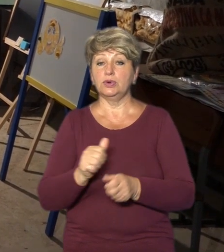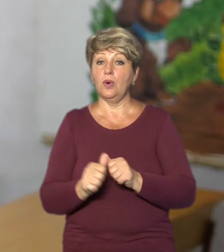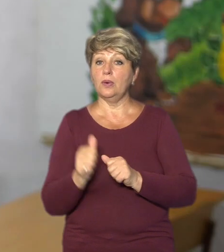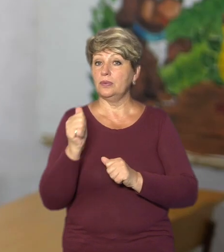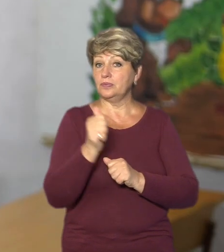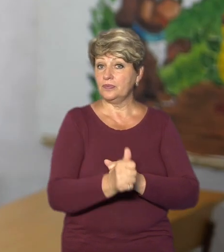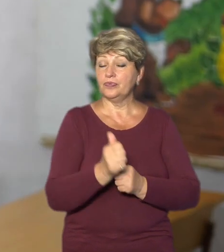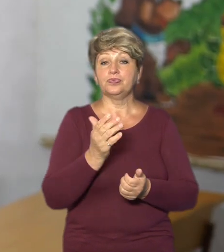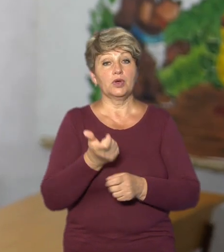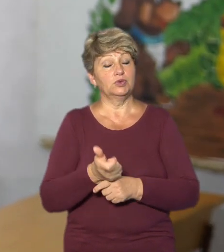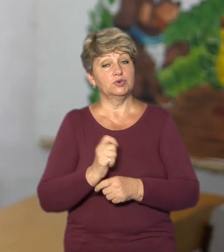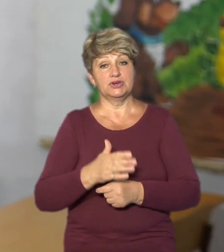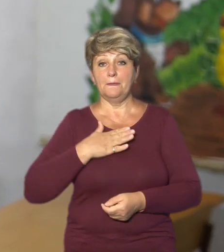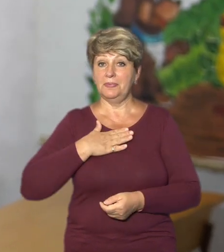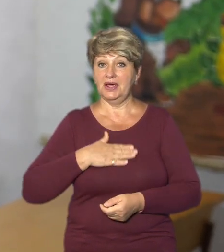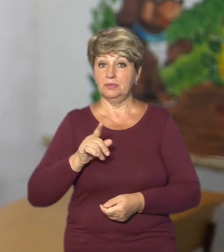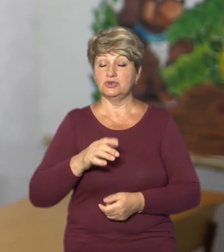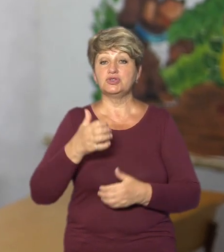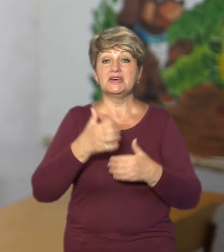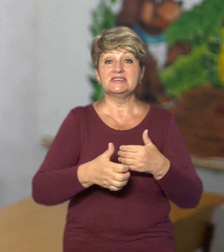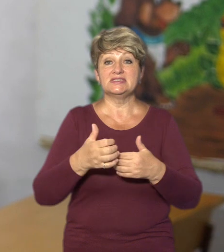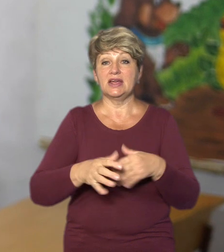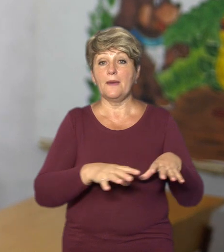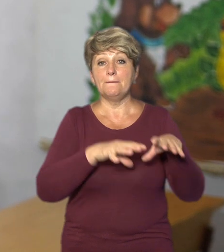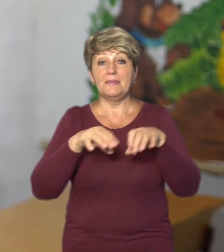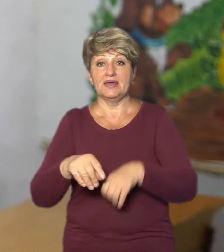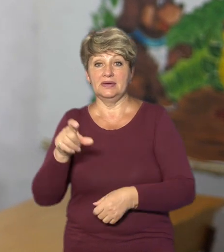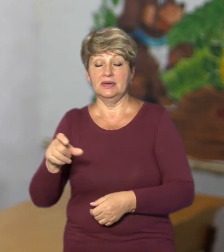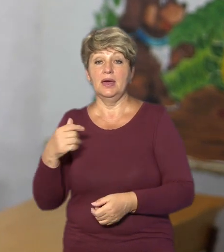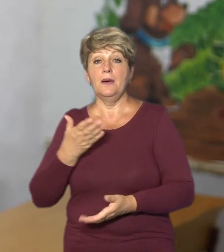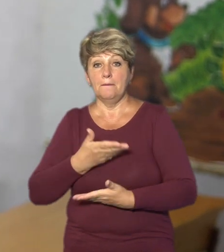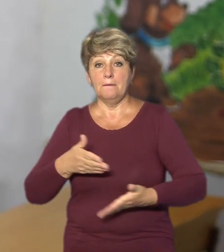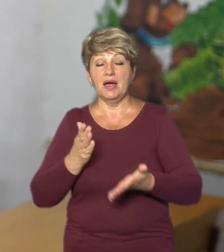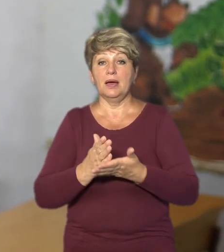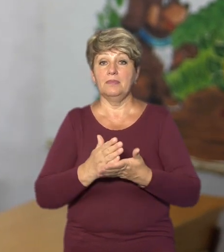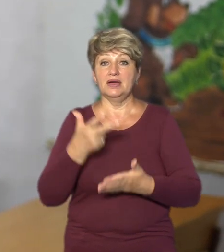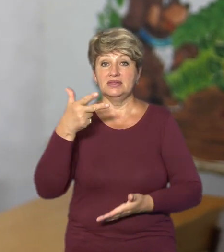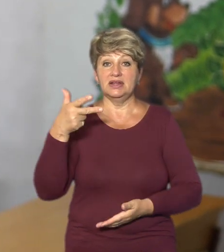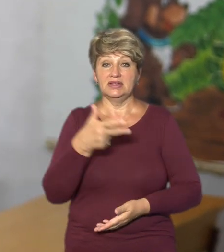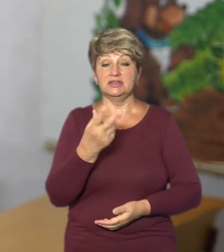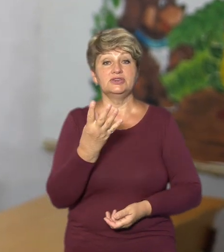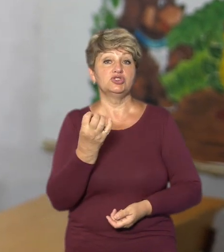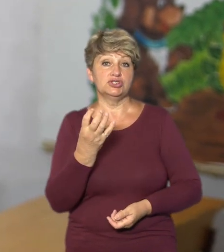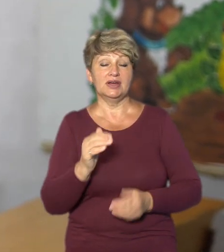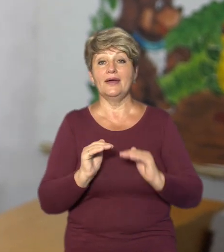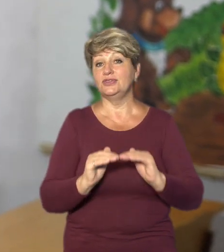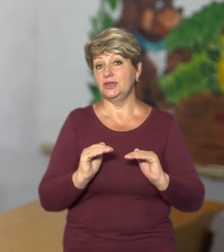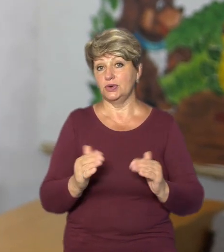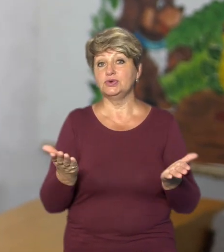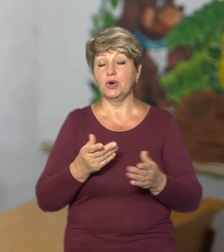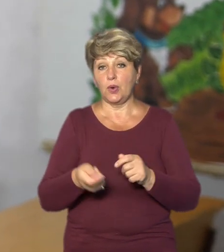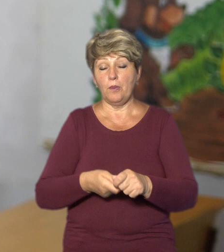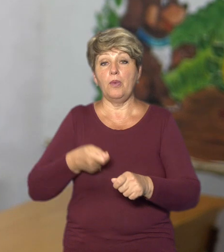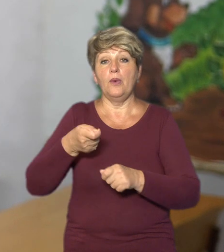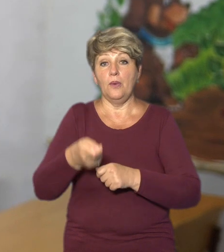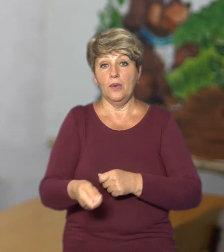того, дуже приємно, що серед переселенців ми маємо вже 3400 діточок, які подалися